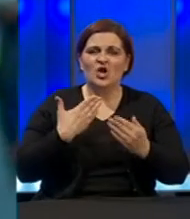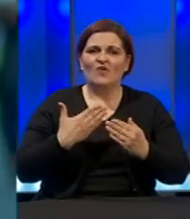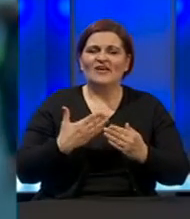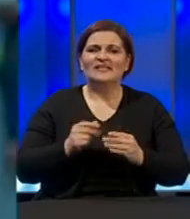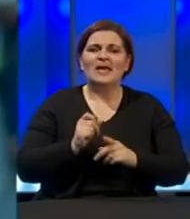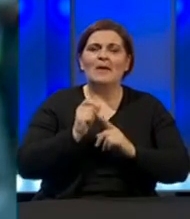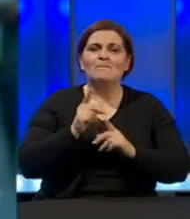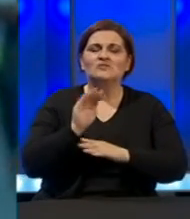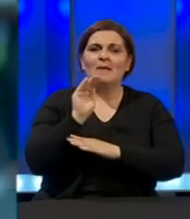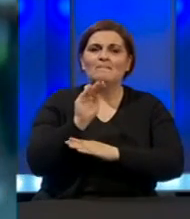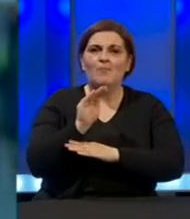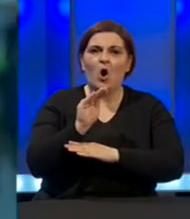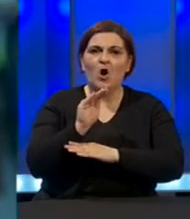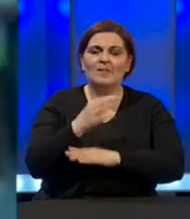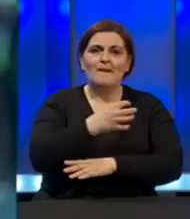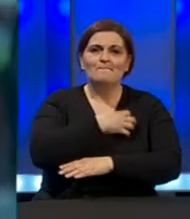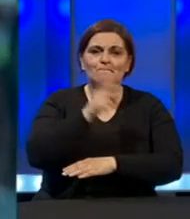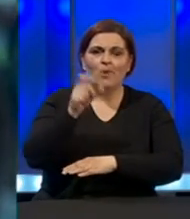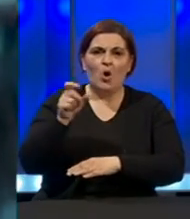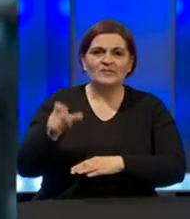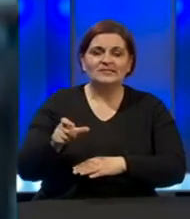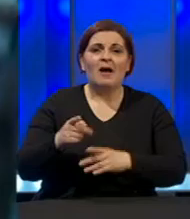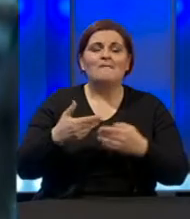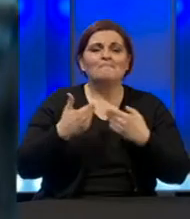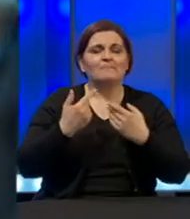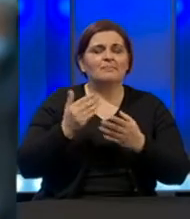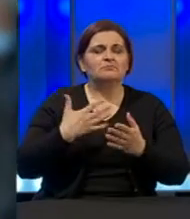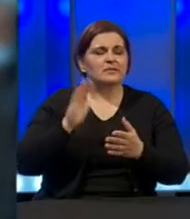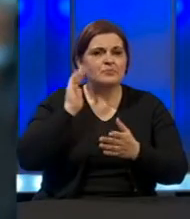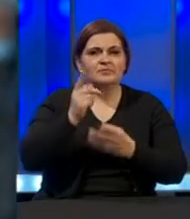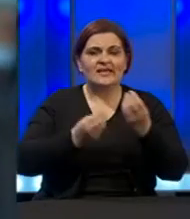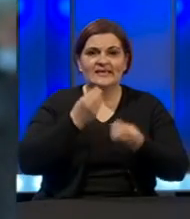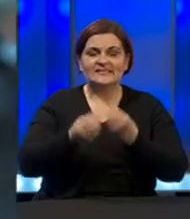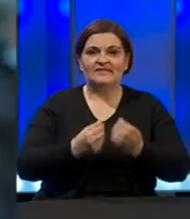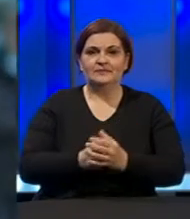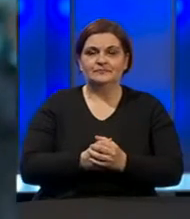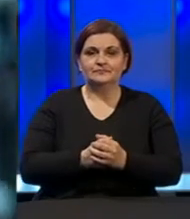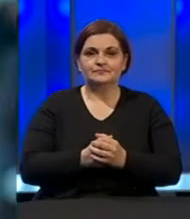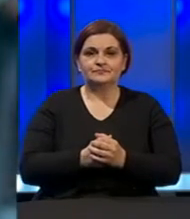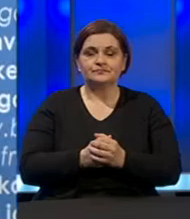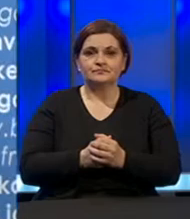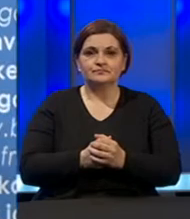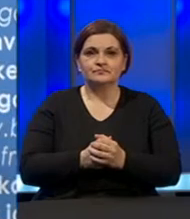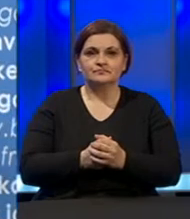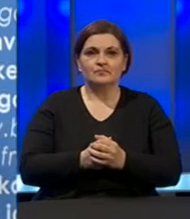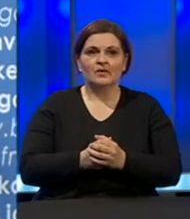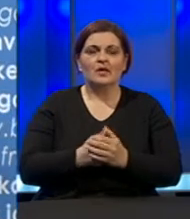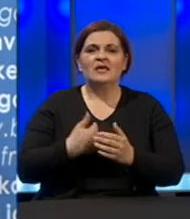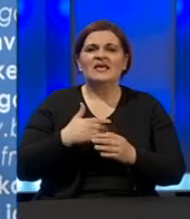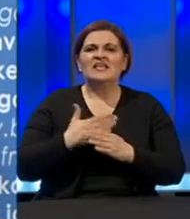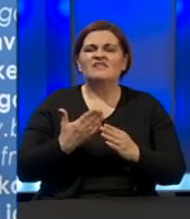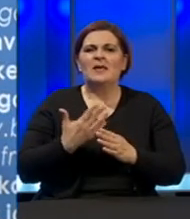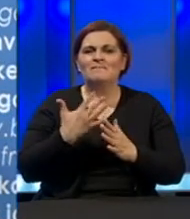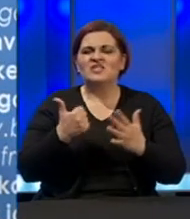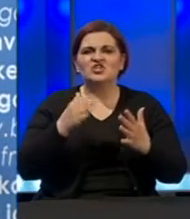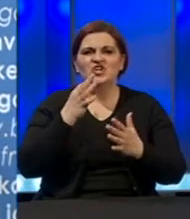poslata je i poruka boračkoj populaciji, pa predlažem da poslušamo i te izjave. Svakako već nekih